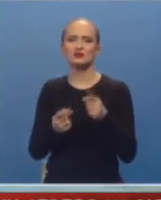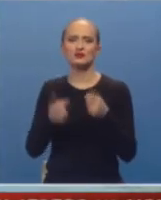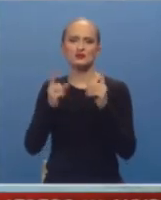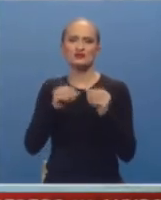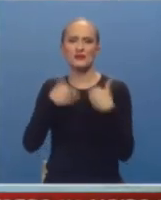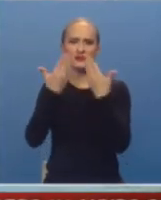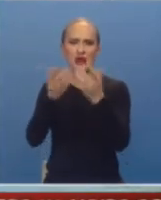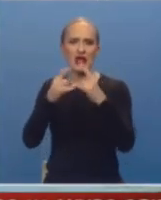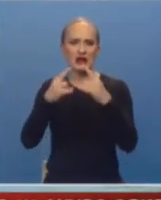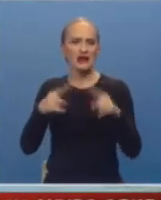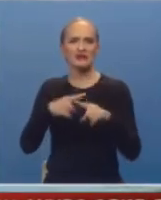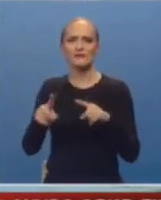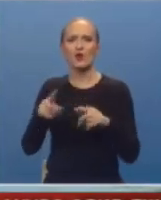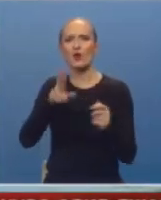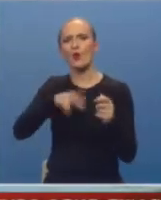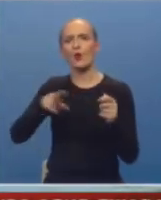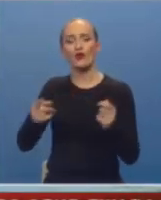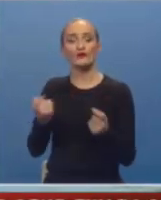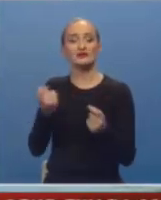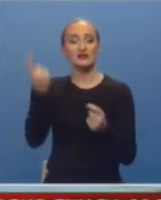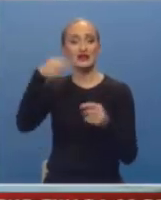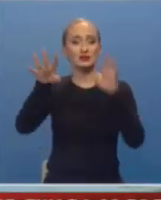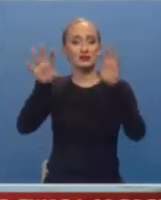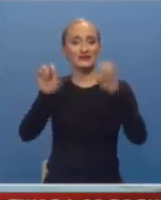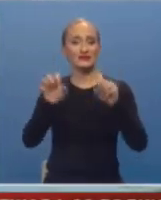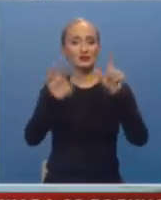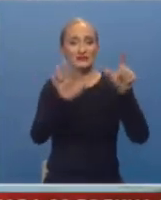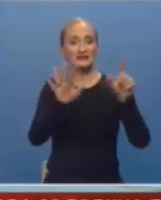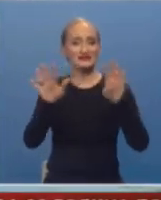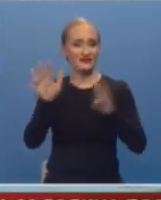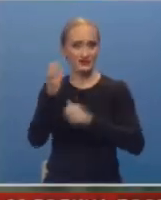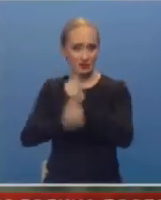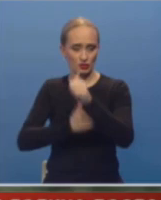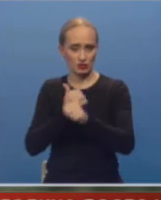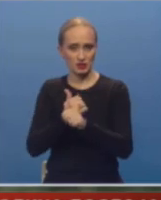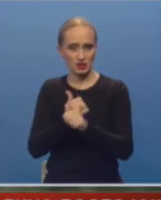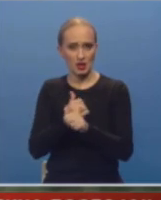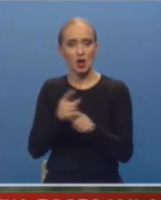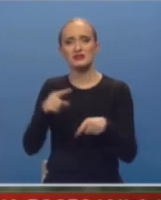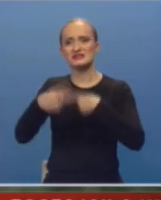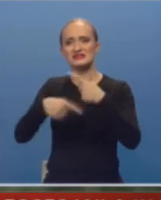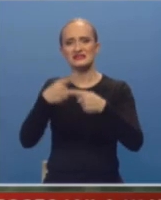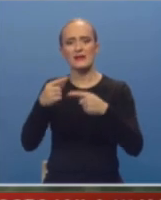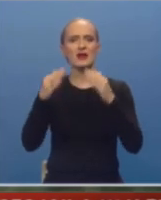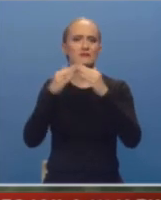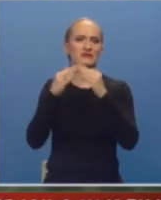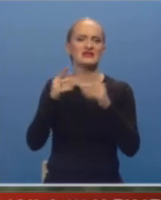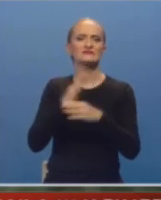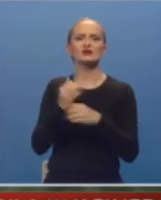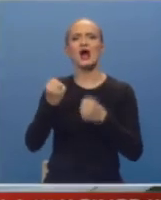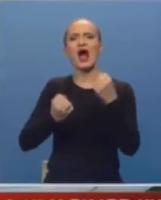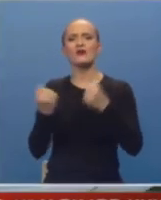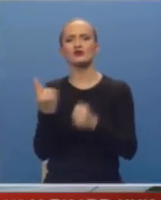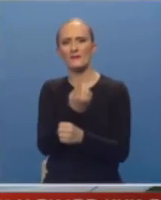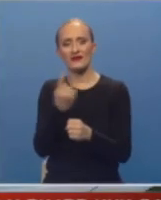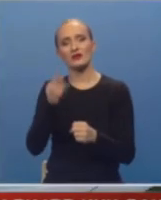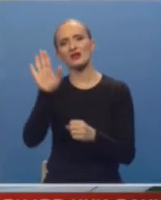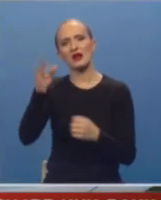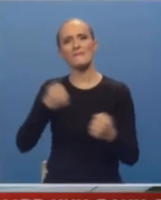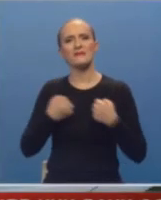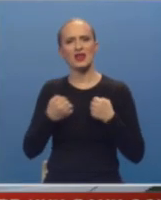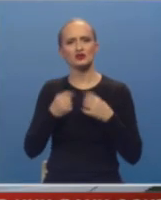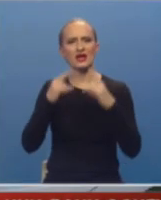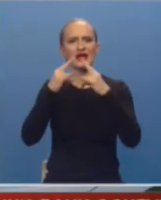dodijelio gradu na osnovu ugovora iz 1979. godine o zamjeni nekretnine između autoprevoza i tadašnje